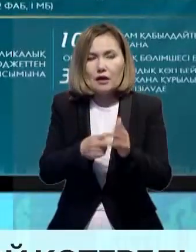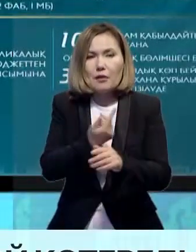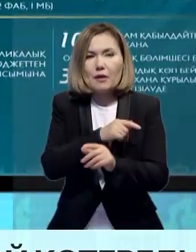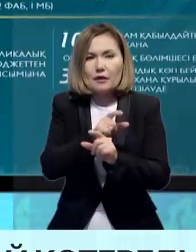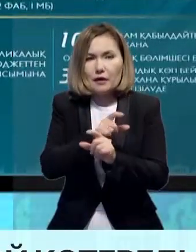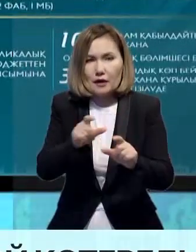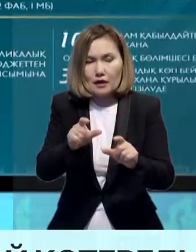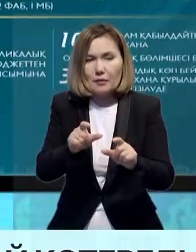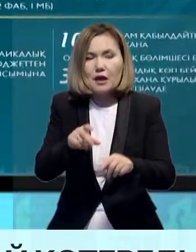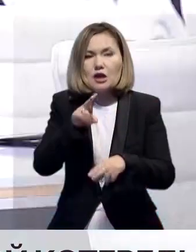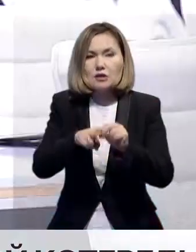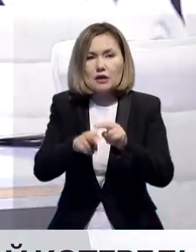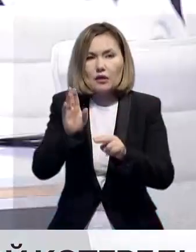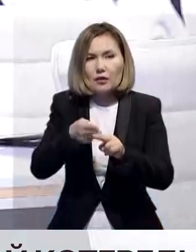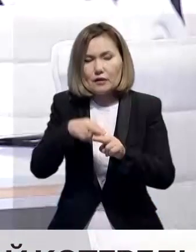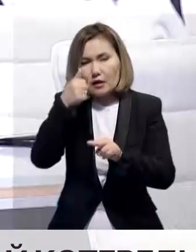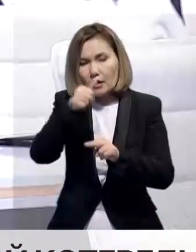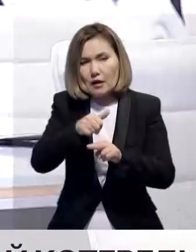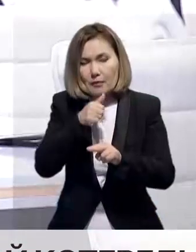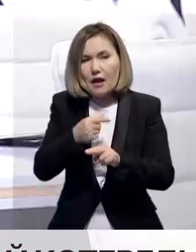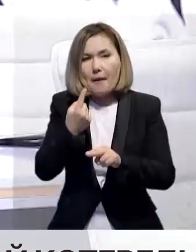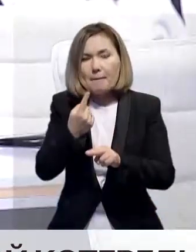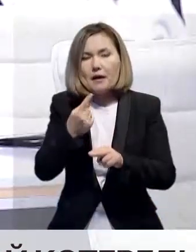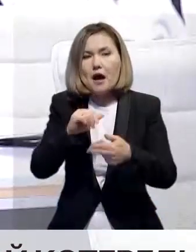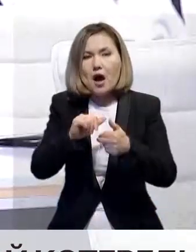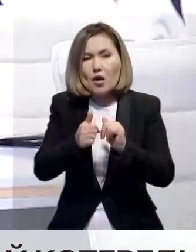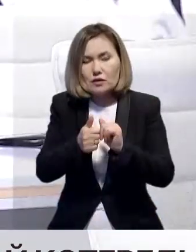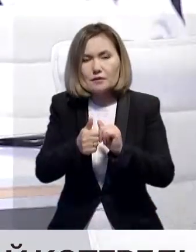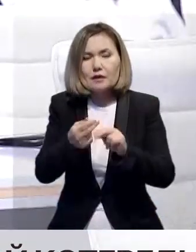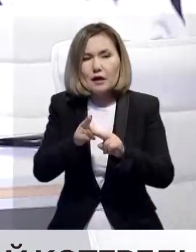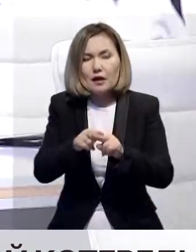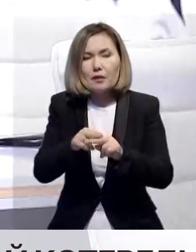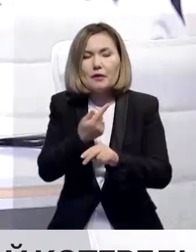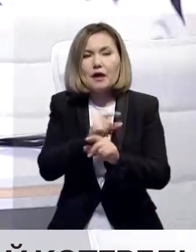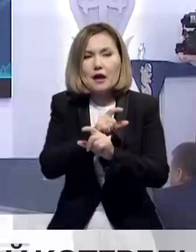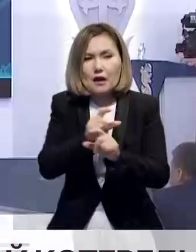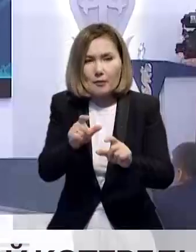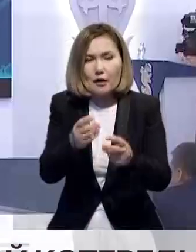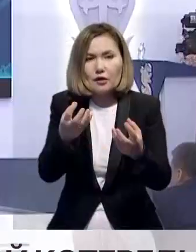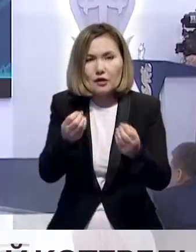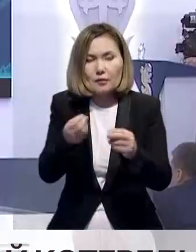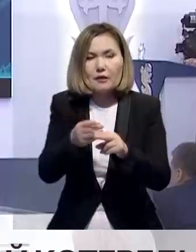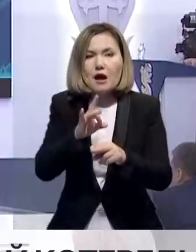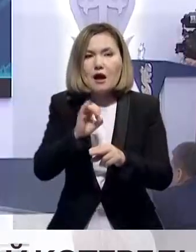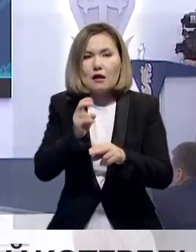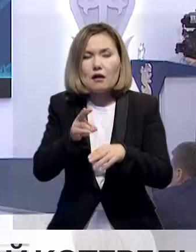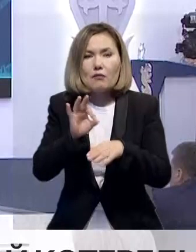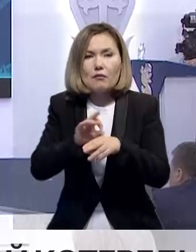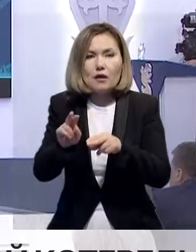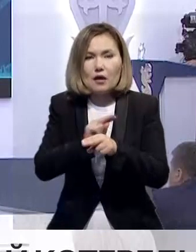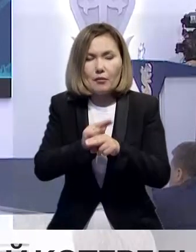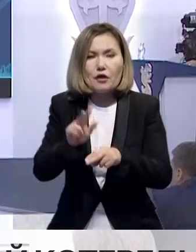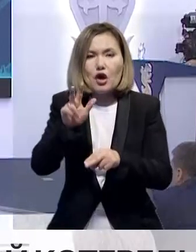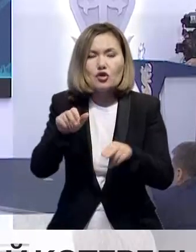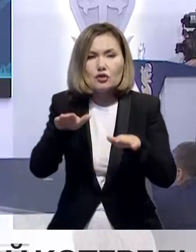сақтауын саны салынады. Бұйыл бір ауысында 100 келушіге арналған емқанасы және онкологиялық бөлімшесі бар,